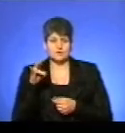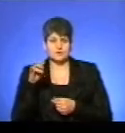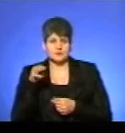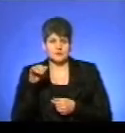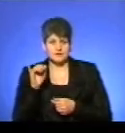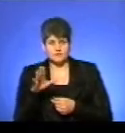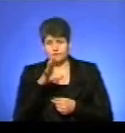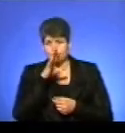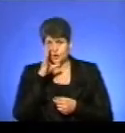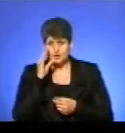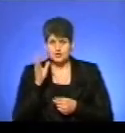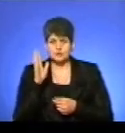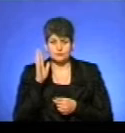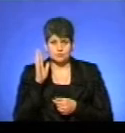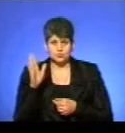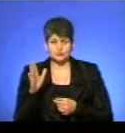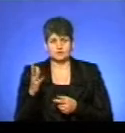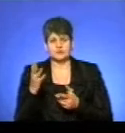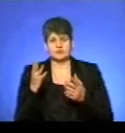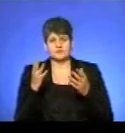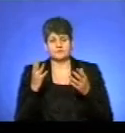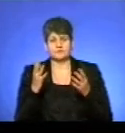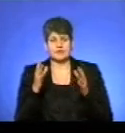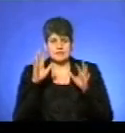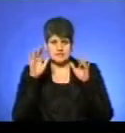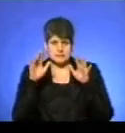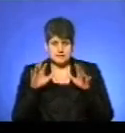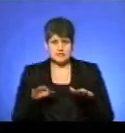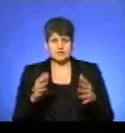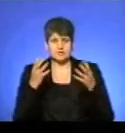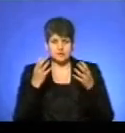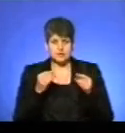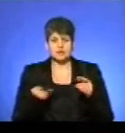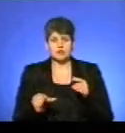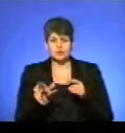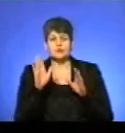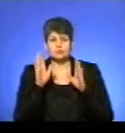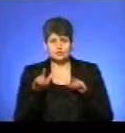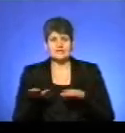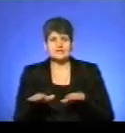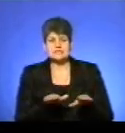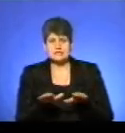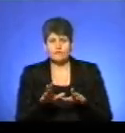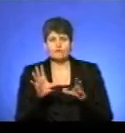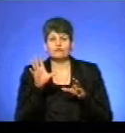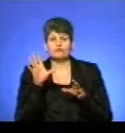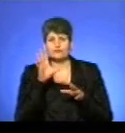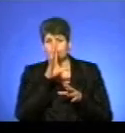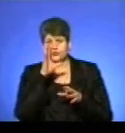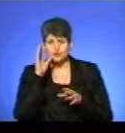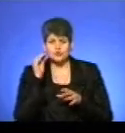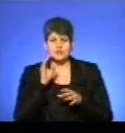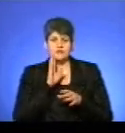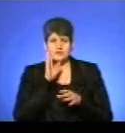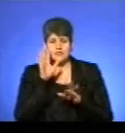вночі ми очікуємо помірний, в день невеликий сніг. На дорогах зберігатиметься ожеледиця, вночі та вранці ожеледь і